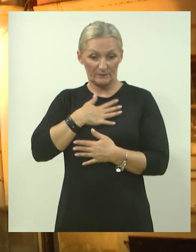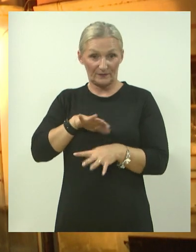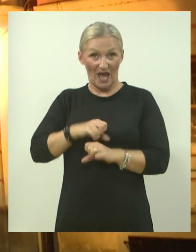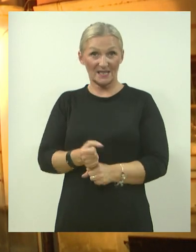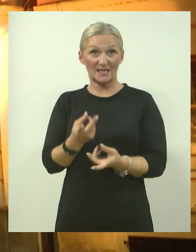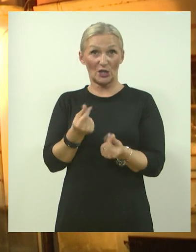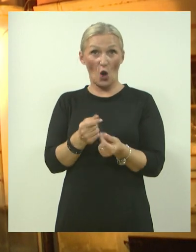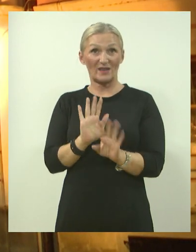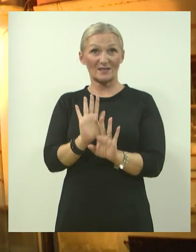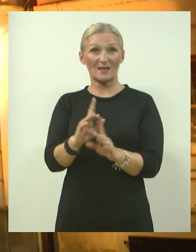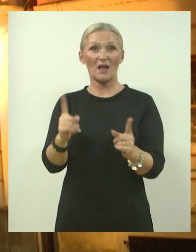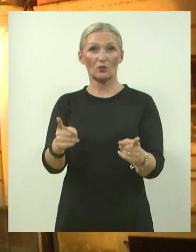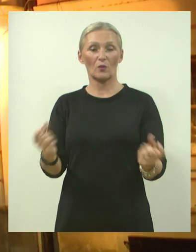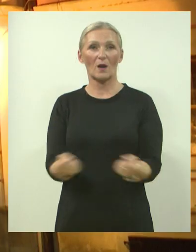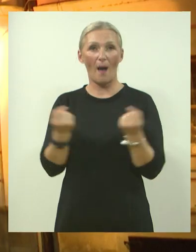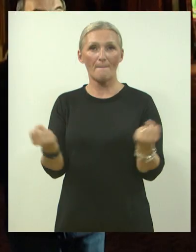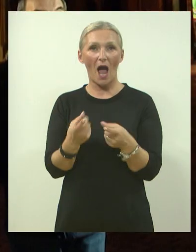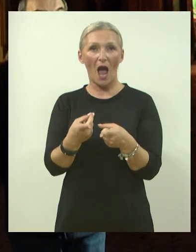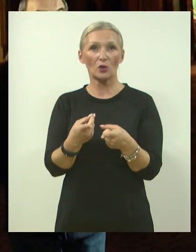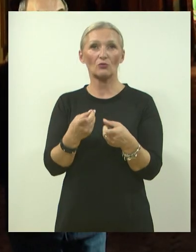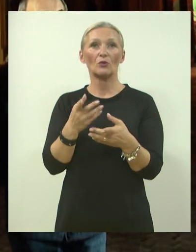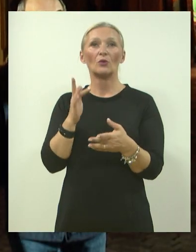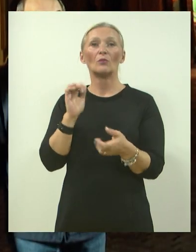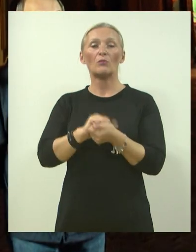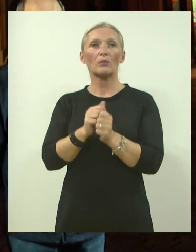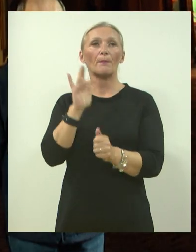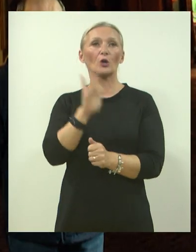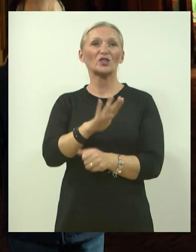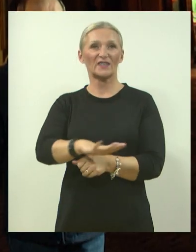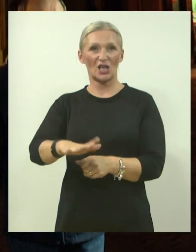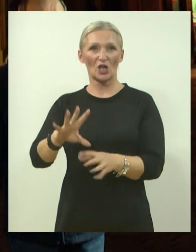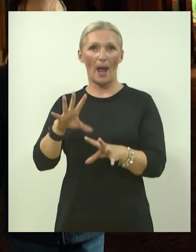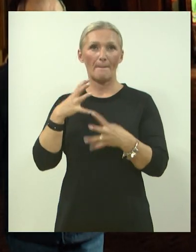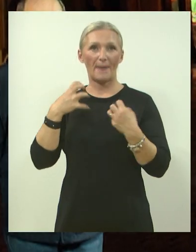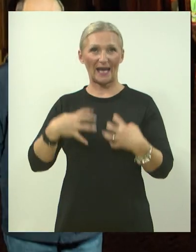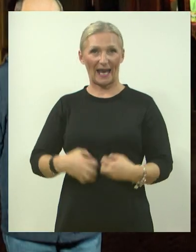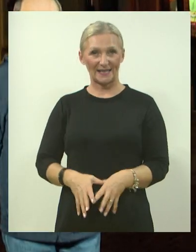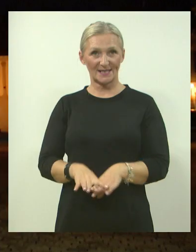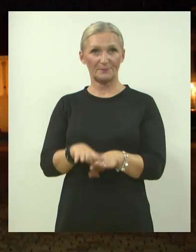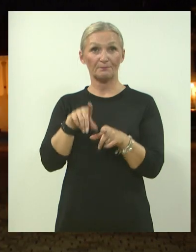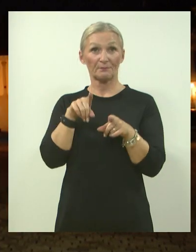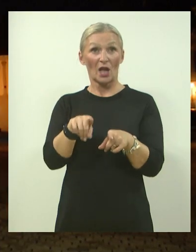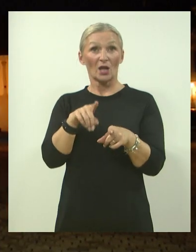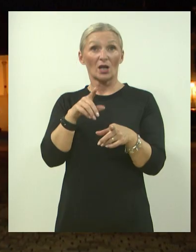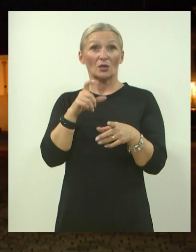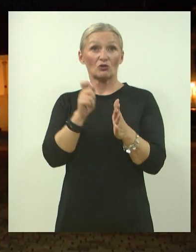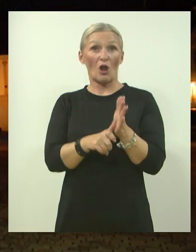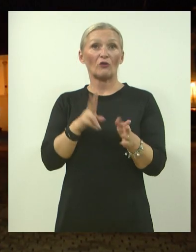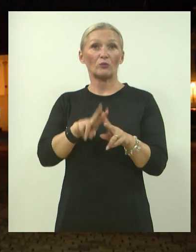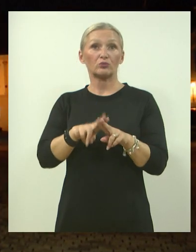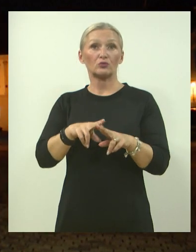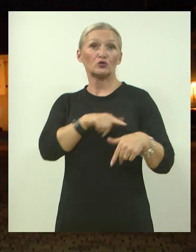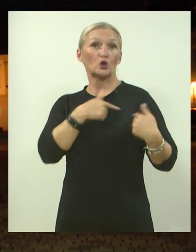za kampanju borbe protiv dječje paralize. Nakon ove akcije, članovi Rotari kluba Varaždin doniraće